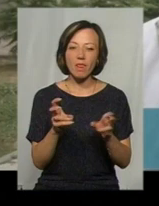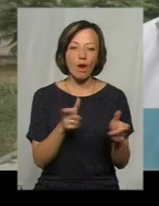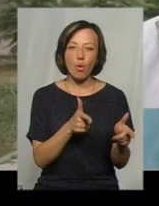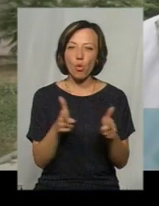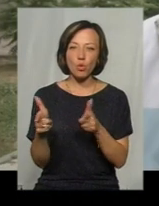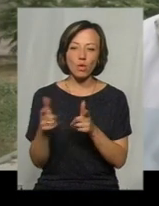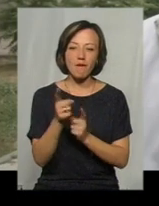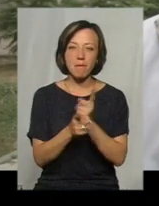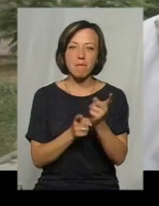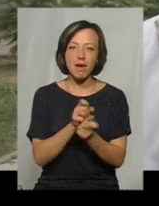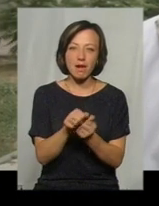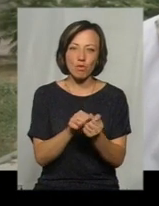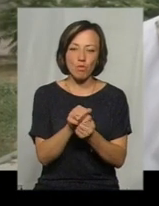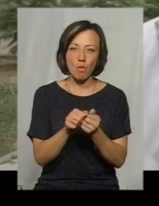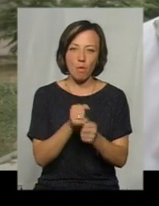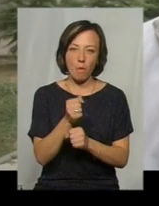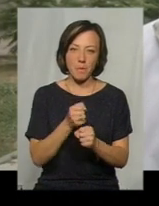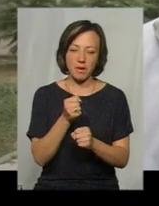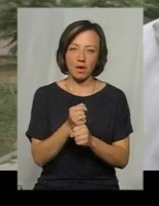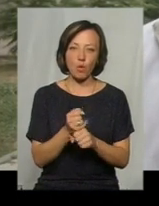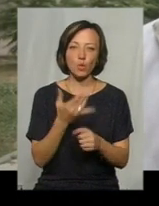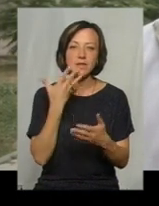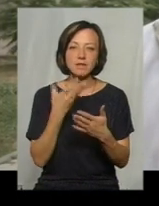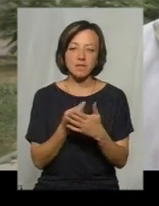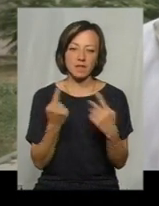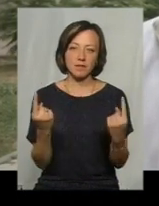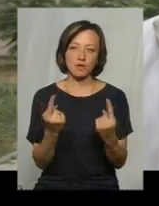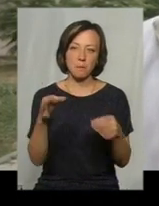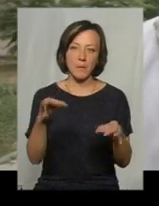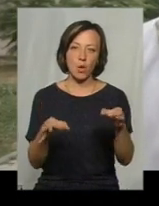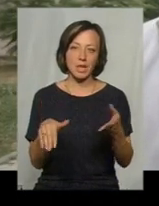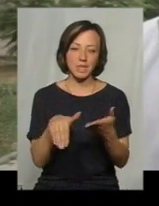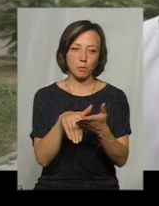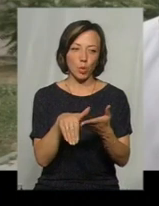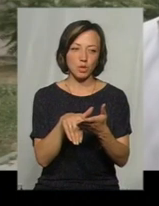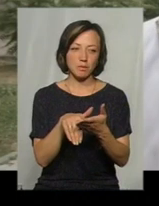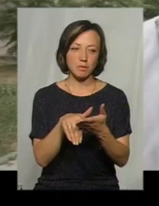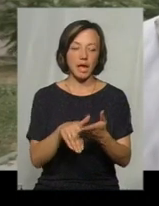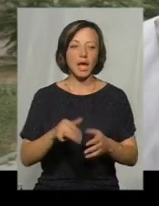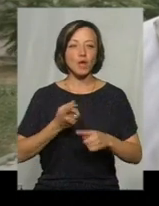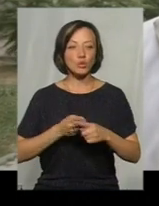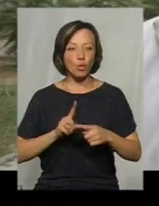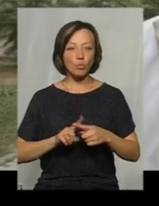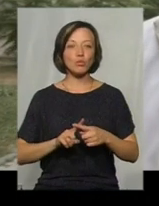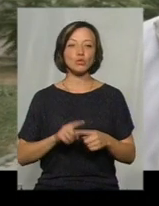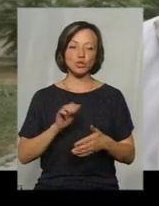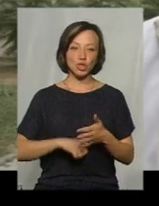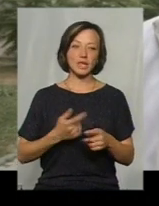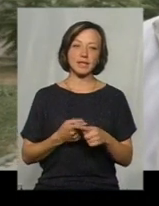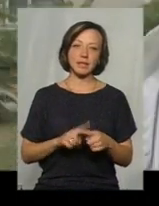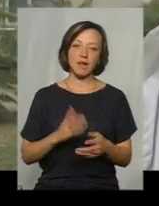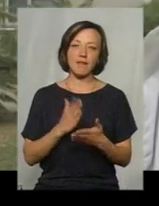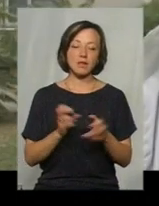готове для його перетравлення, для його переробки у свій звичний природний спосіб. І тому воно саме через це є